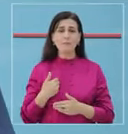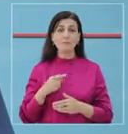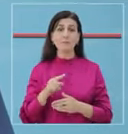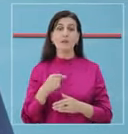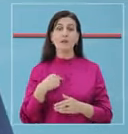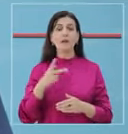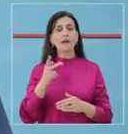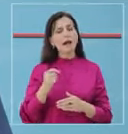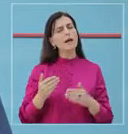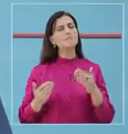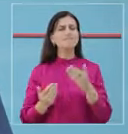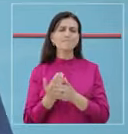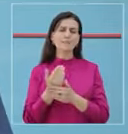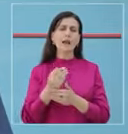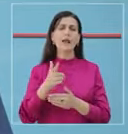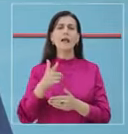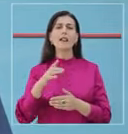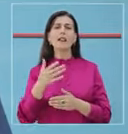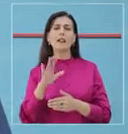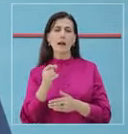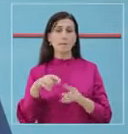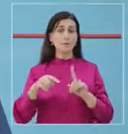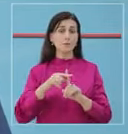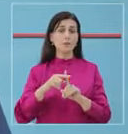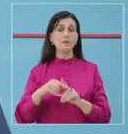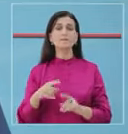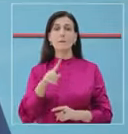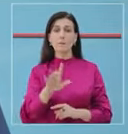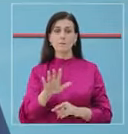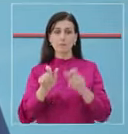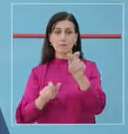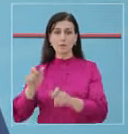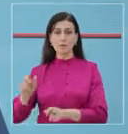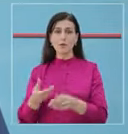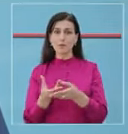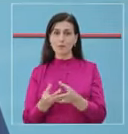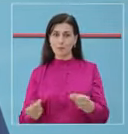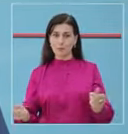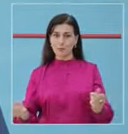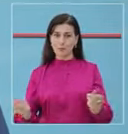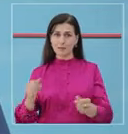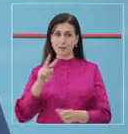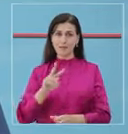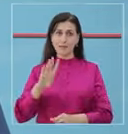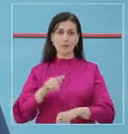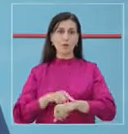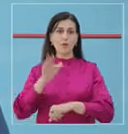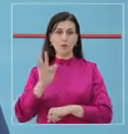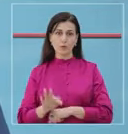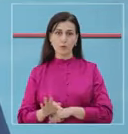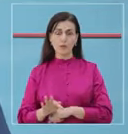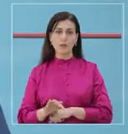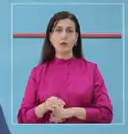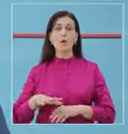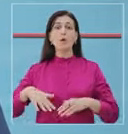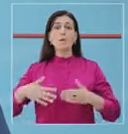si kemi akoma lajmet të mira, ku 15 qytetari janë shëruar në 24 orët e fundit, por numri